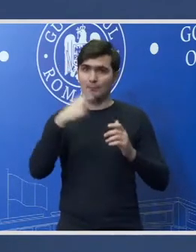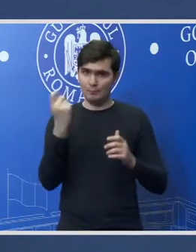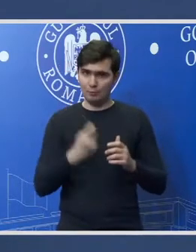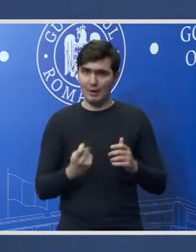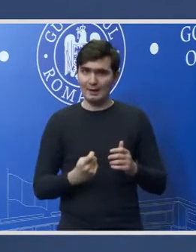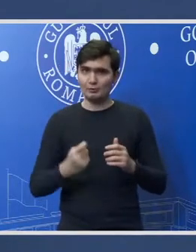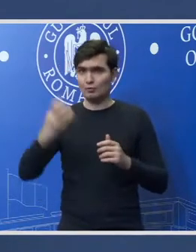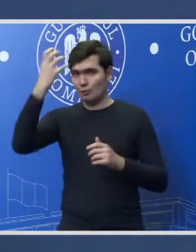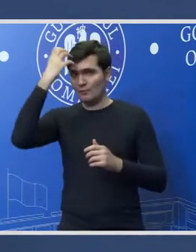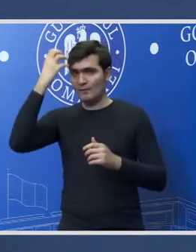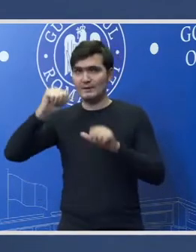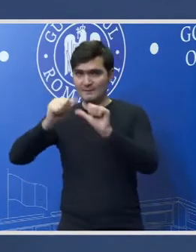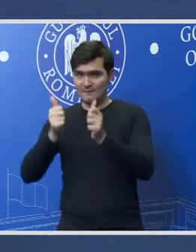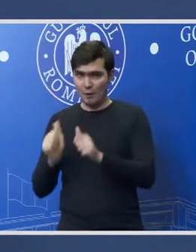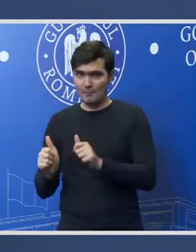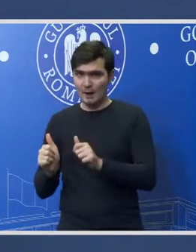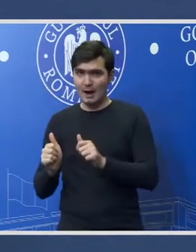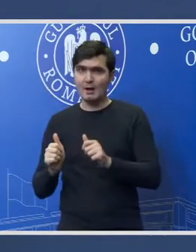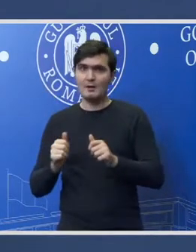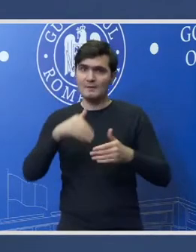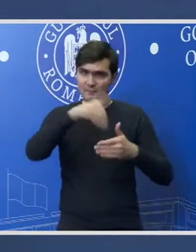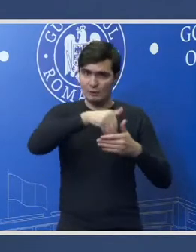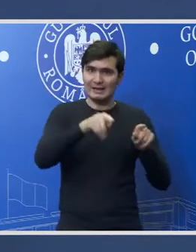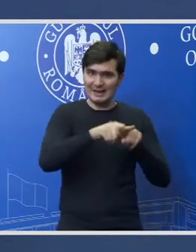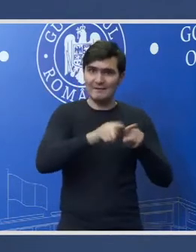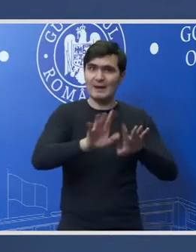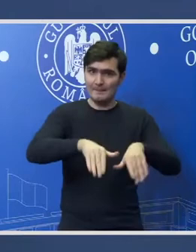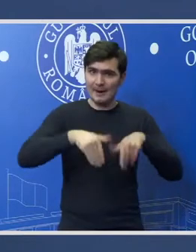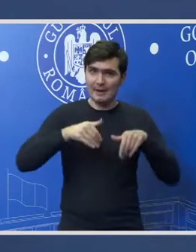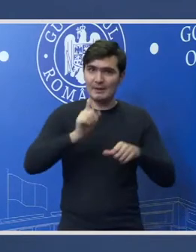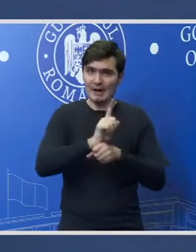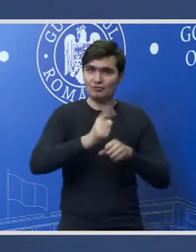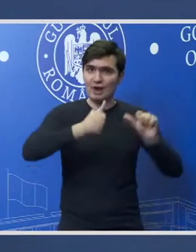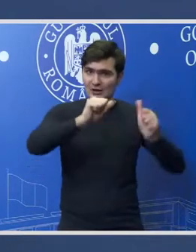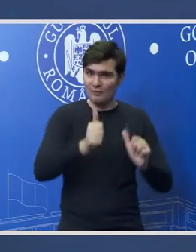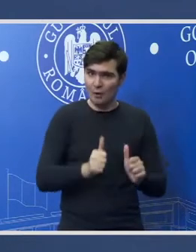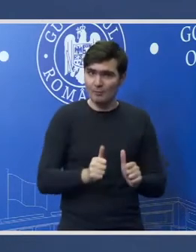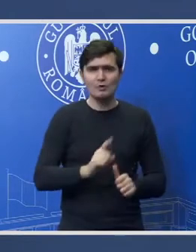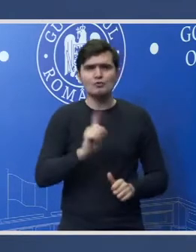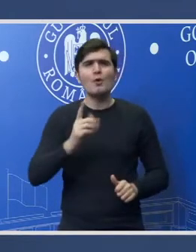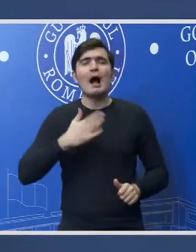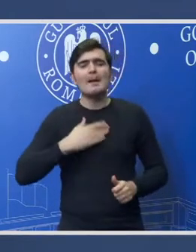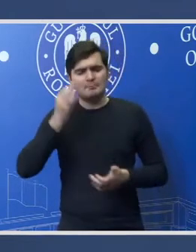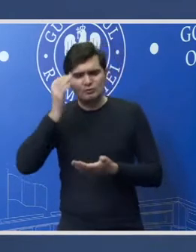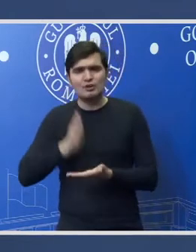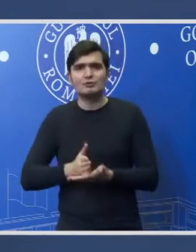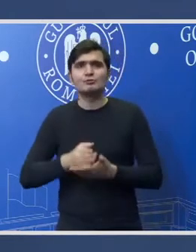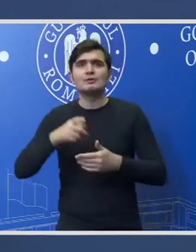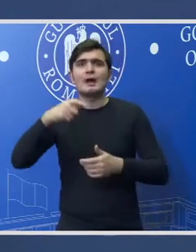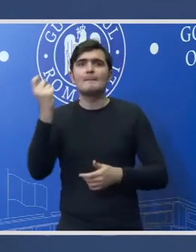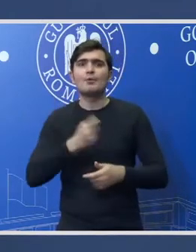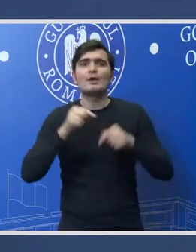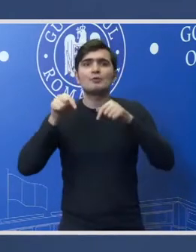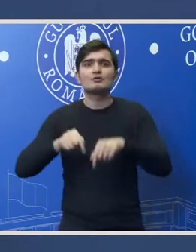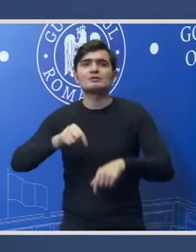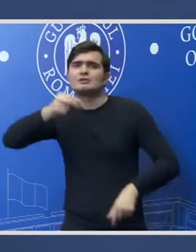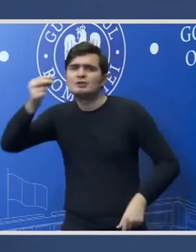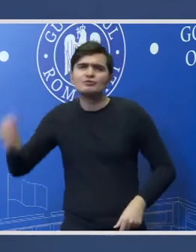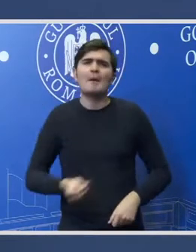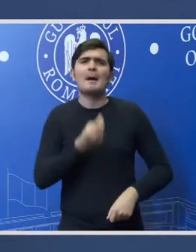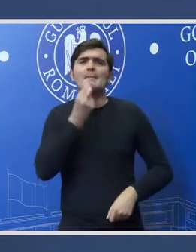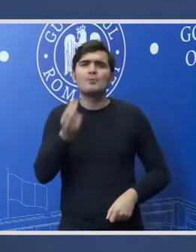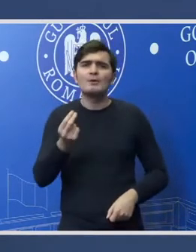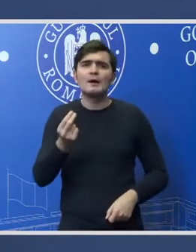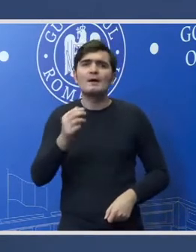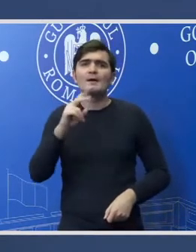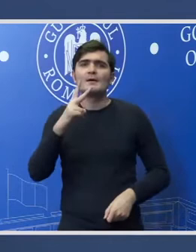adoptată de guvern? Am certitudinea că acest proiect este cea mai bună variantă și am